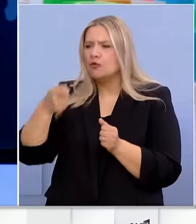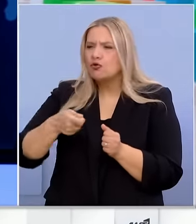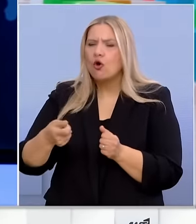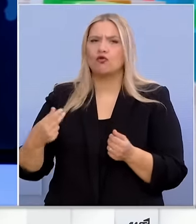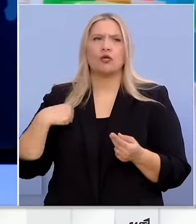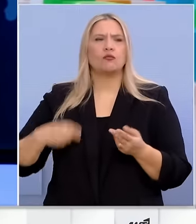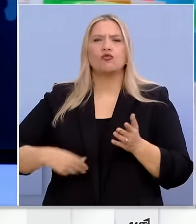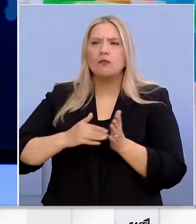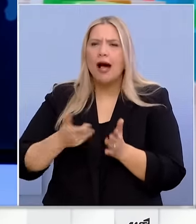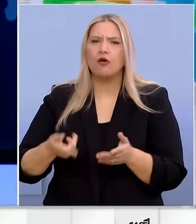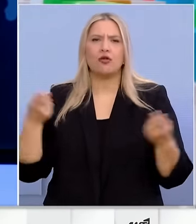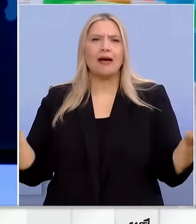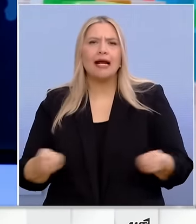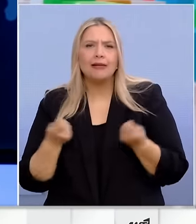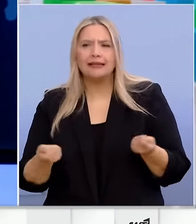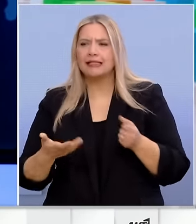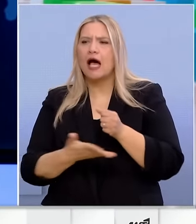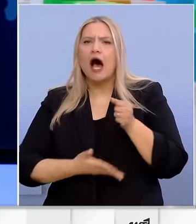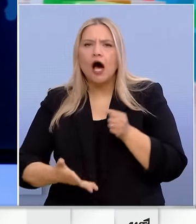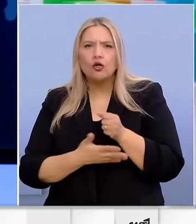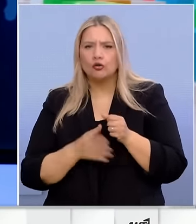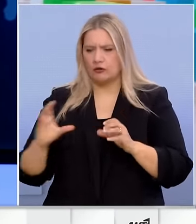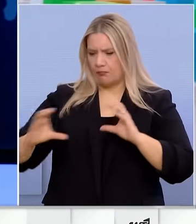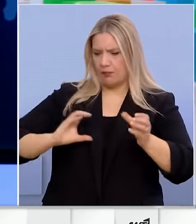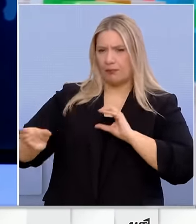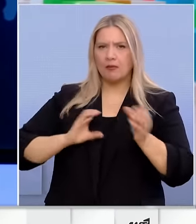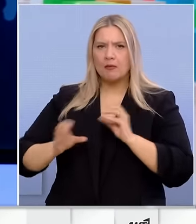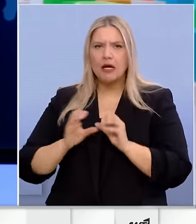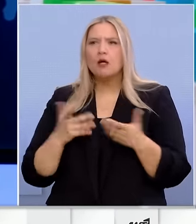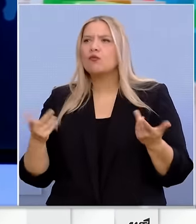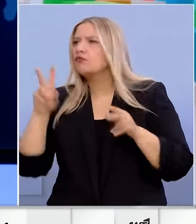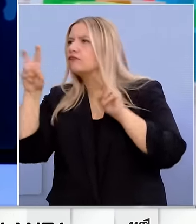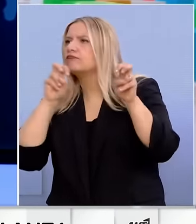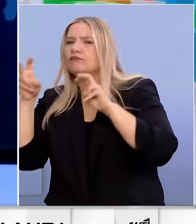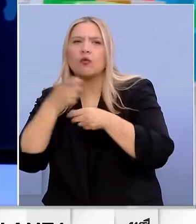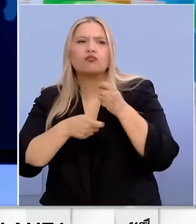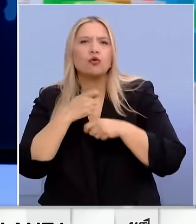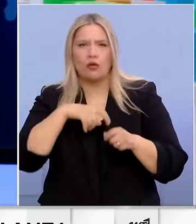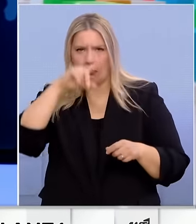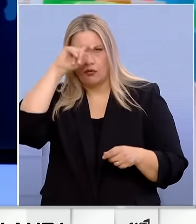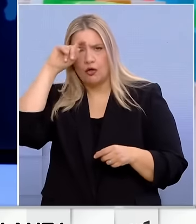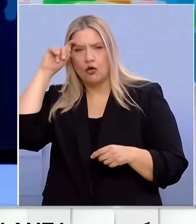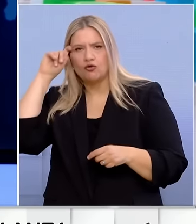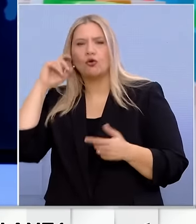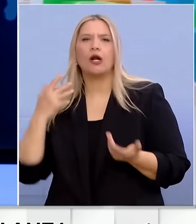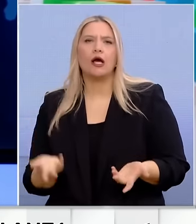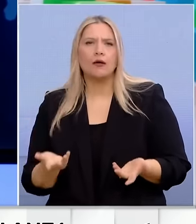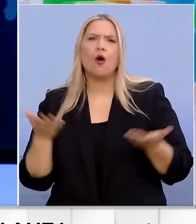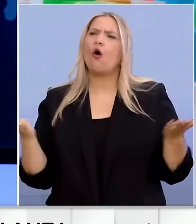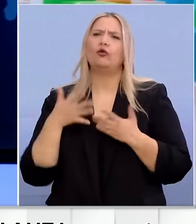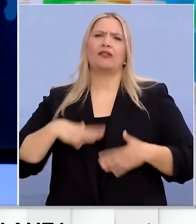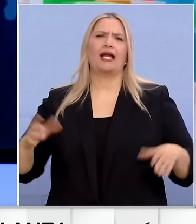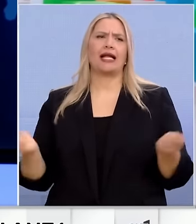δημόσιος υπάλληλος, επαγγελματίας, ο αγρότης να πάει στο σούπερ μάρκετ, να ψωνίζει ή σε άλλους τομείς που θέλει